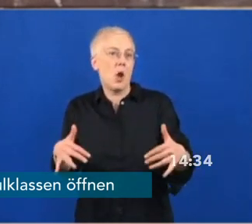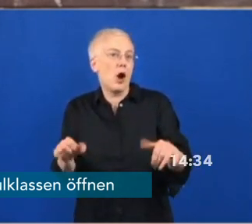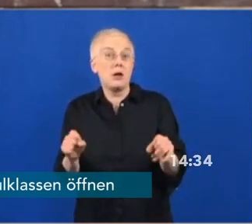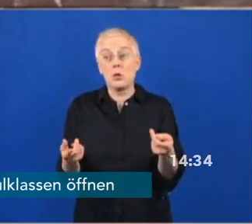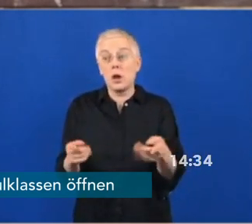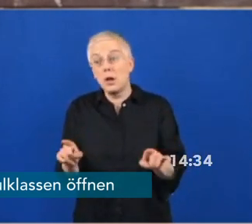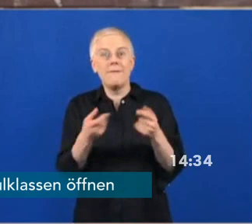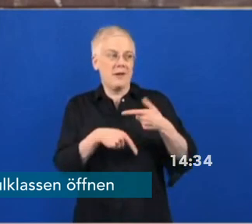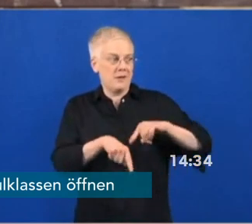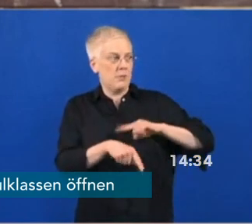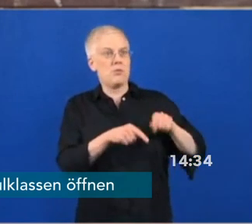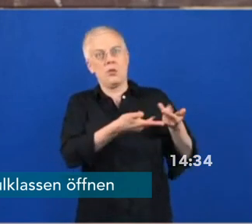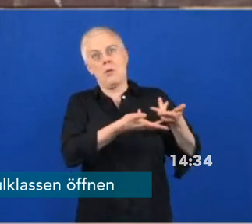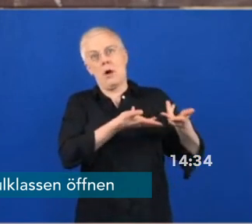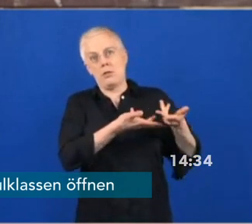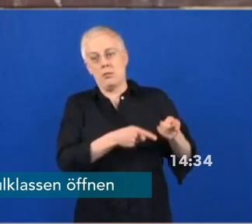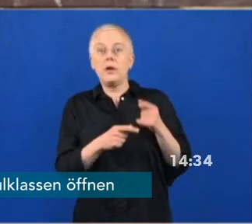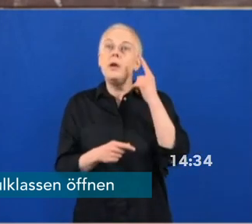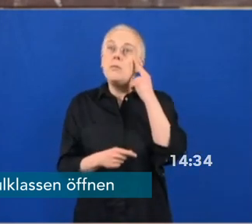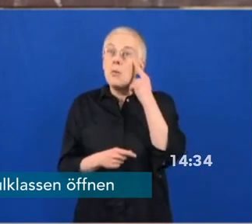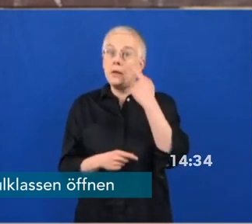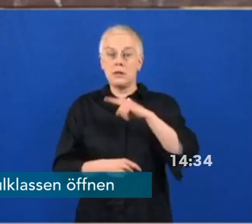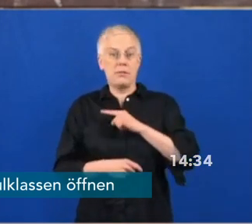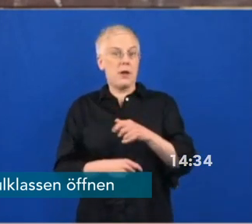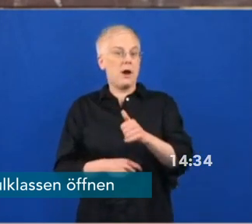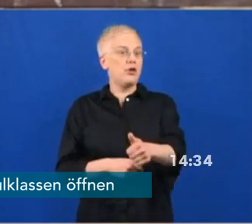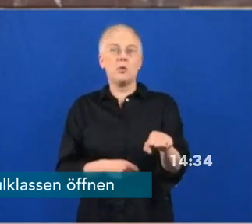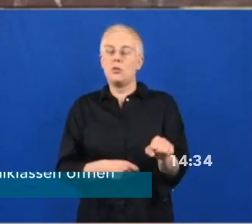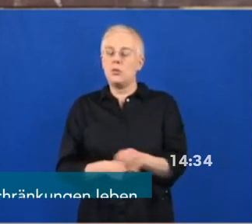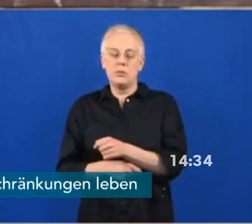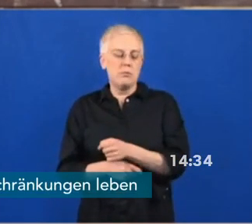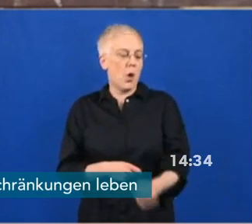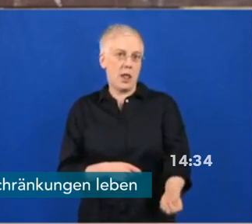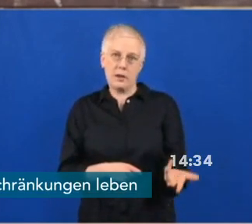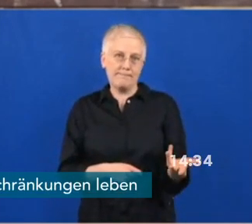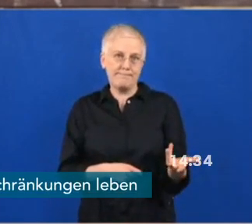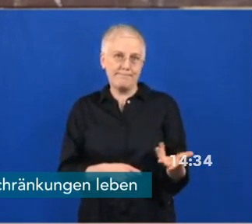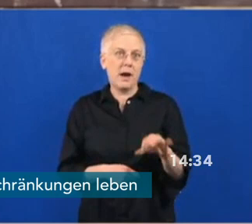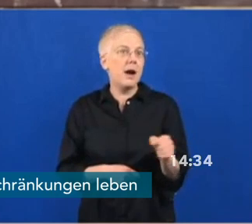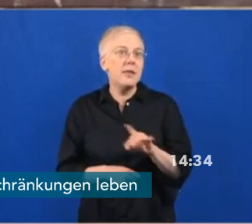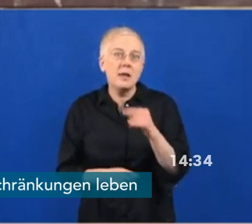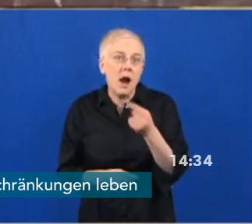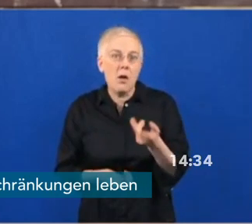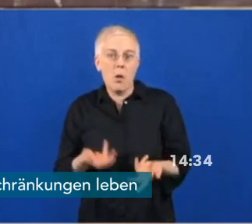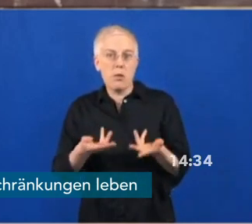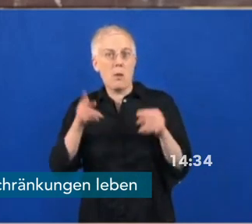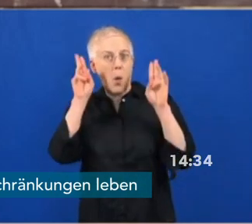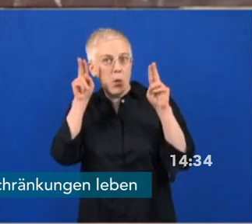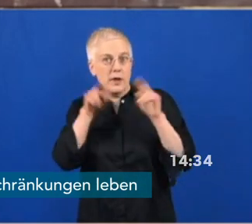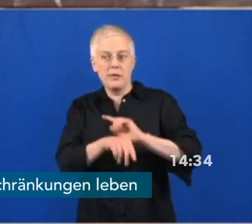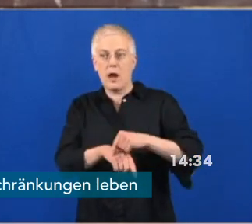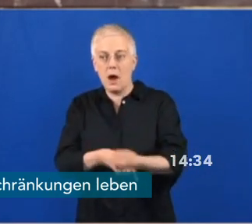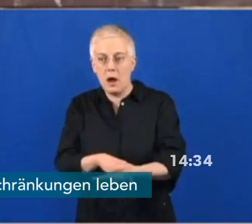dass sich das nicht sicher vorhersagen lässt, dass wir also alle bitten, die Ausgangsbeschränkungen oder Aufenthaltsbeschränkungen,